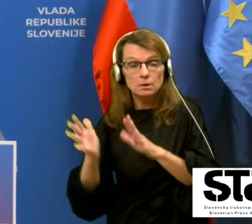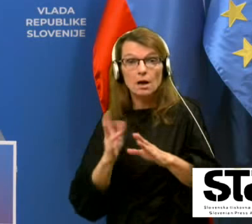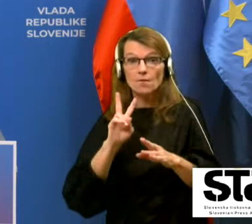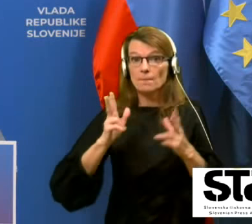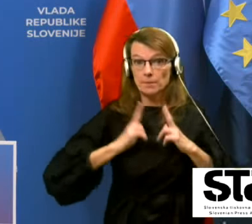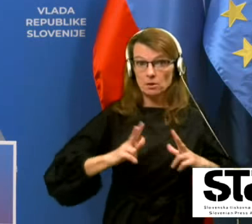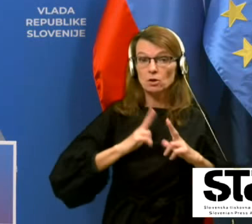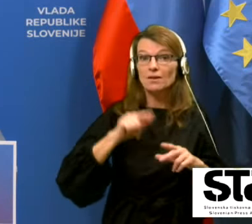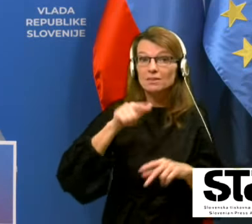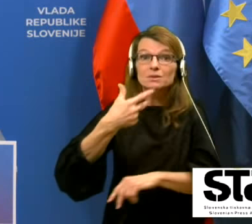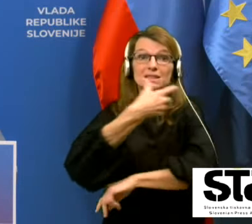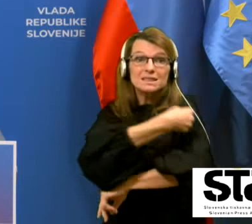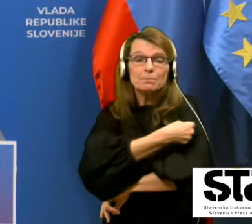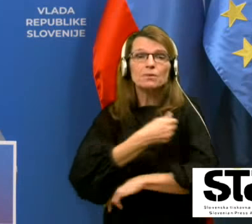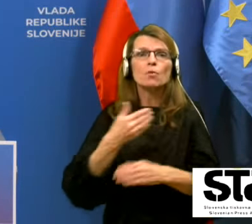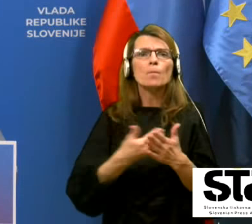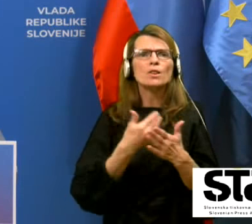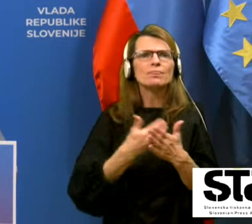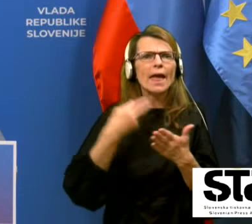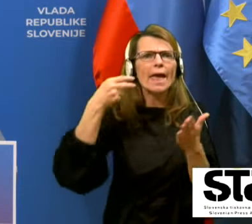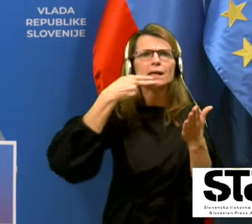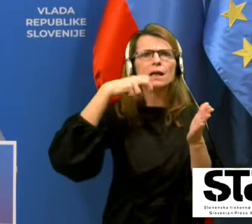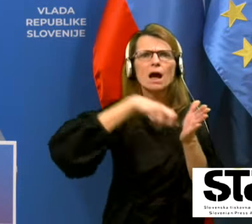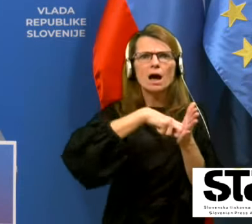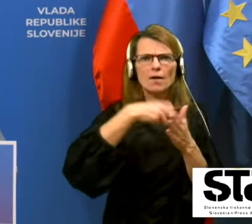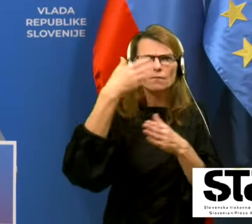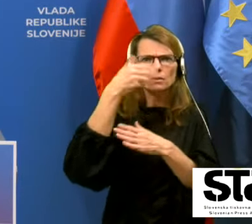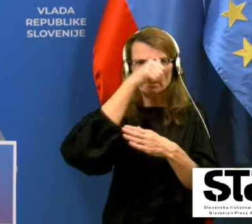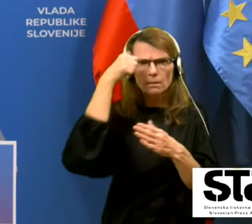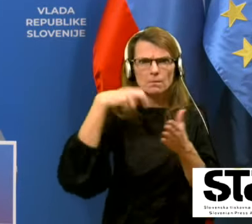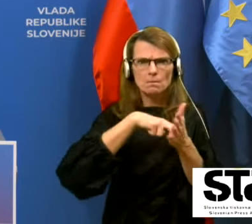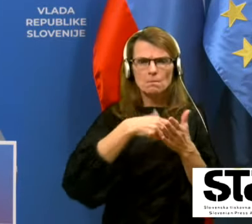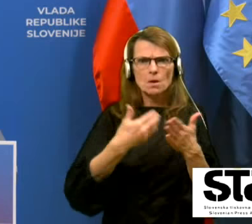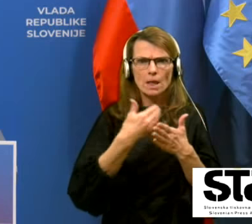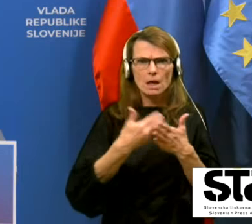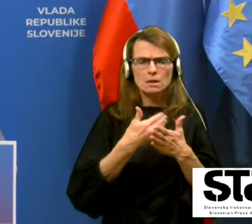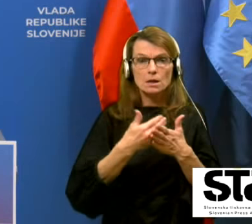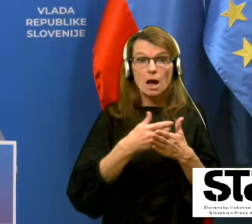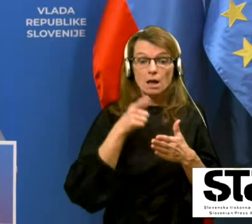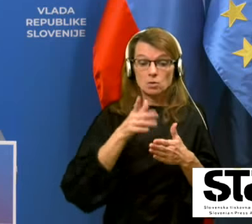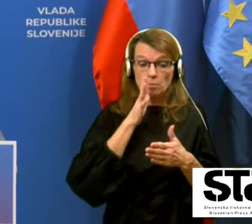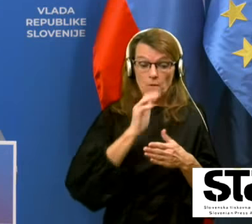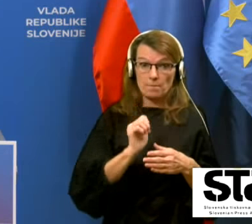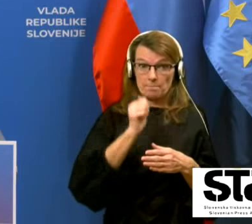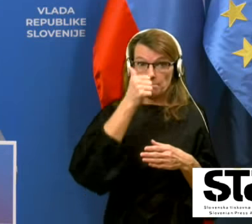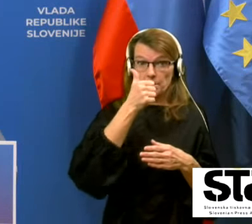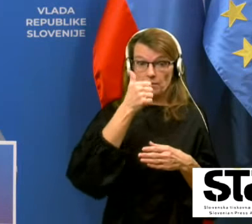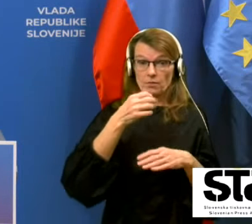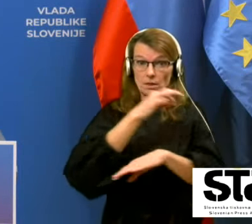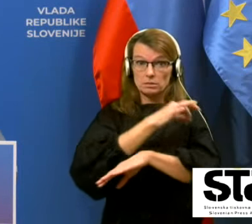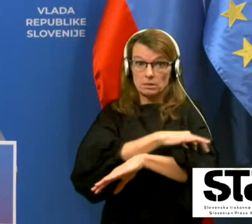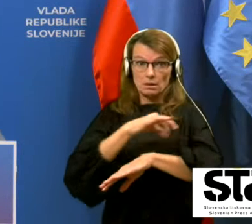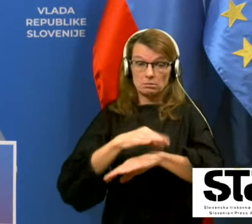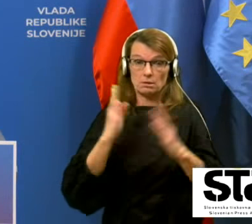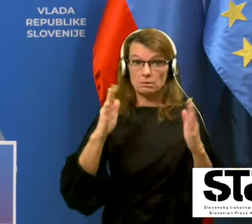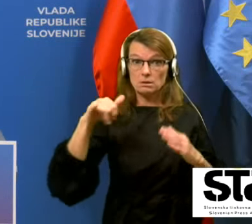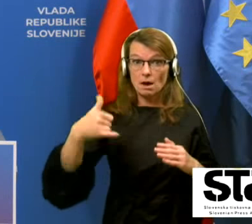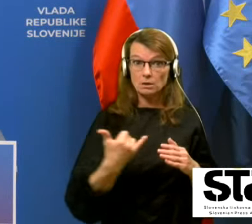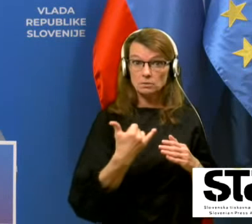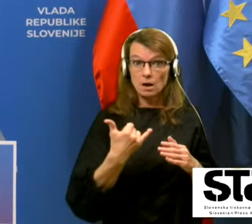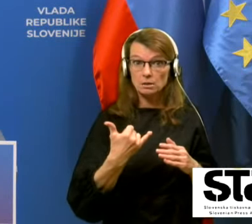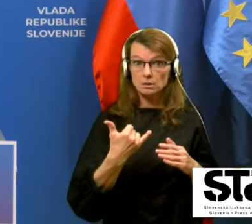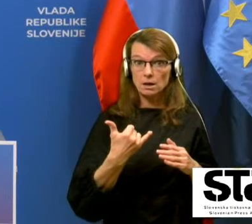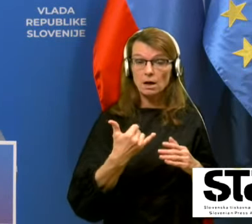cepivo moderne registrirano že v prvem tednu januarja in da bo potem v